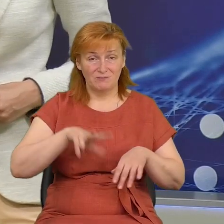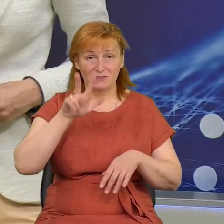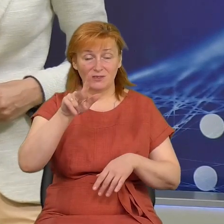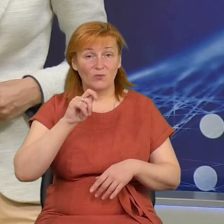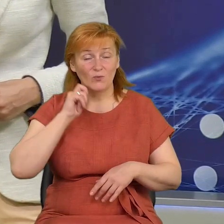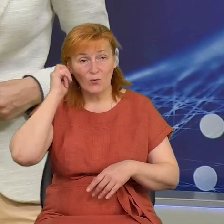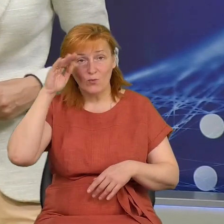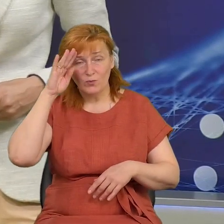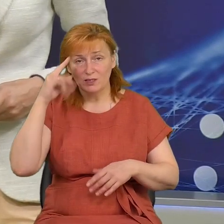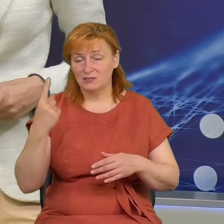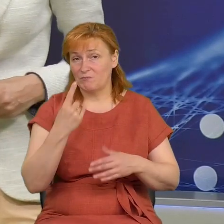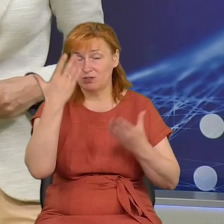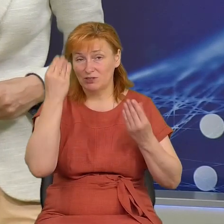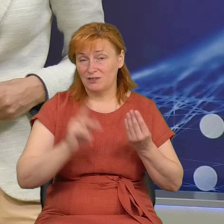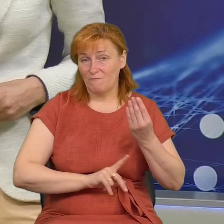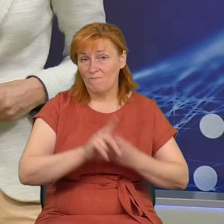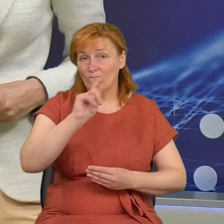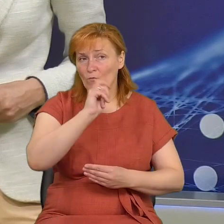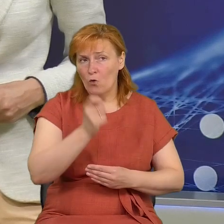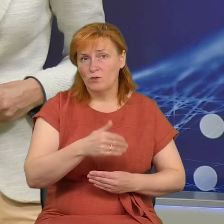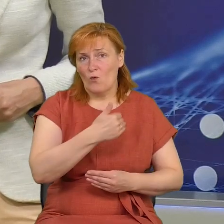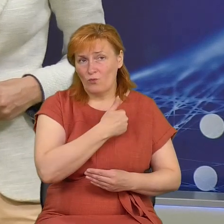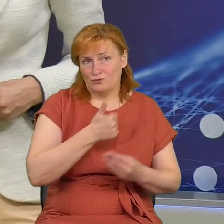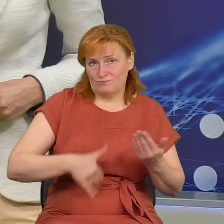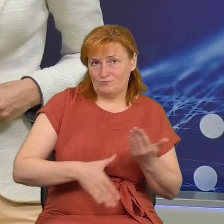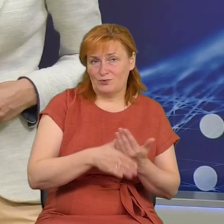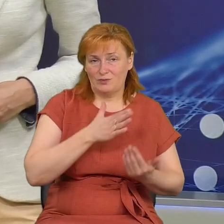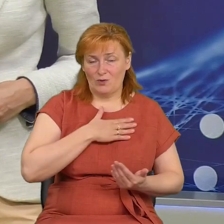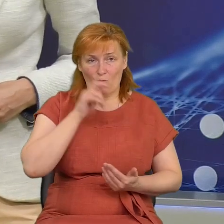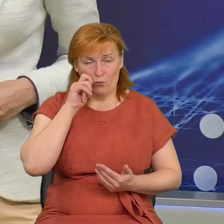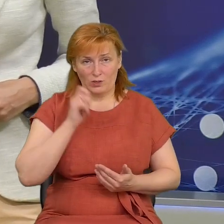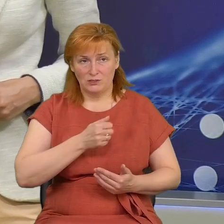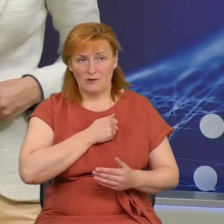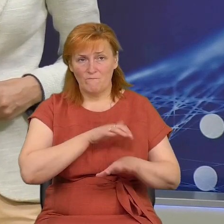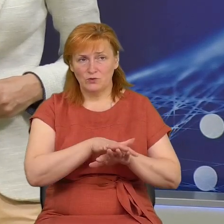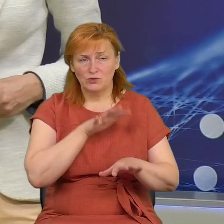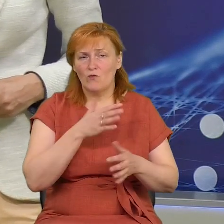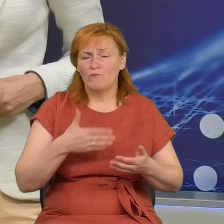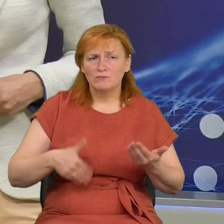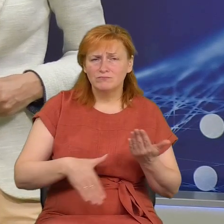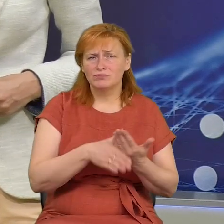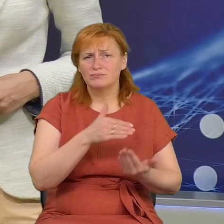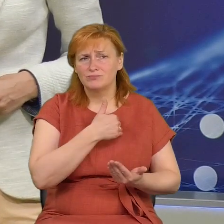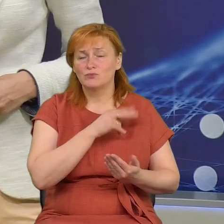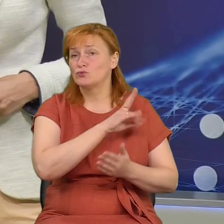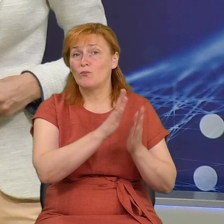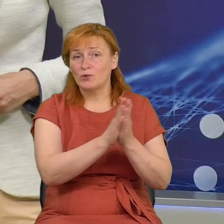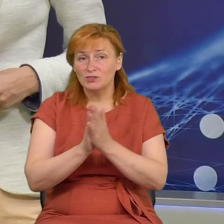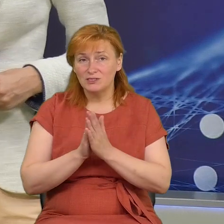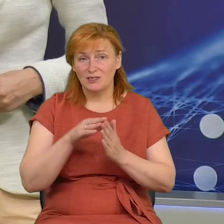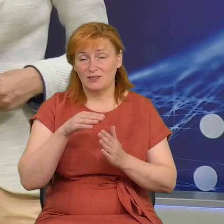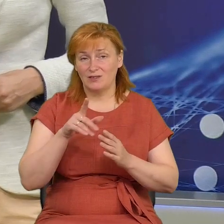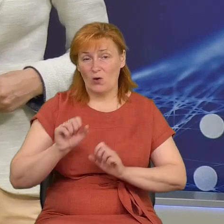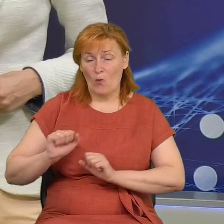російського вторгнення пенсіонер вирішив бути корисним військовим. І брався за будь-яку роботу, про яку просили оборонці Чернігова.